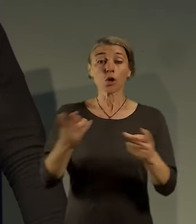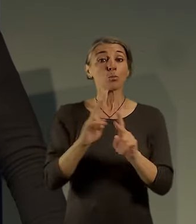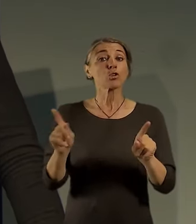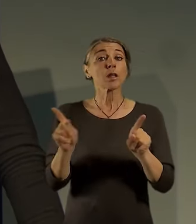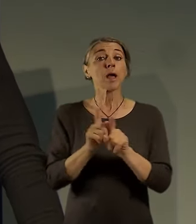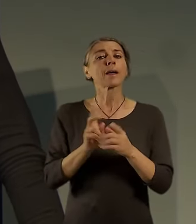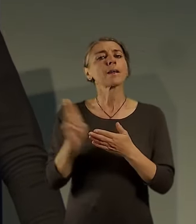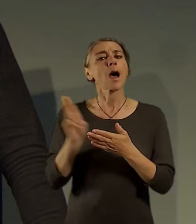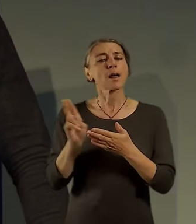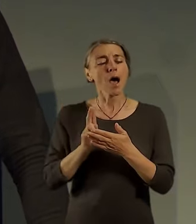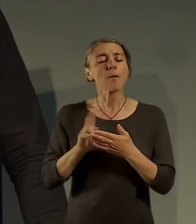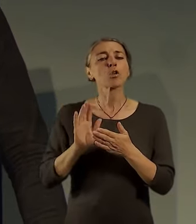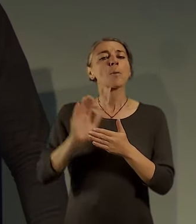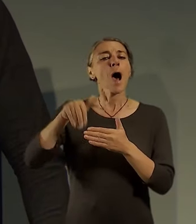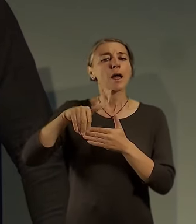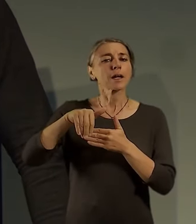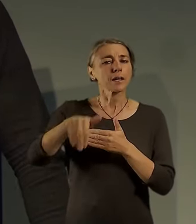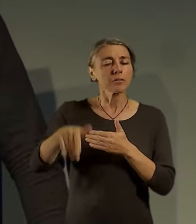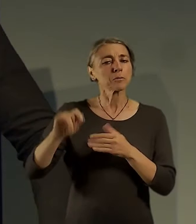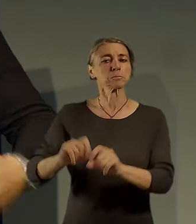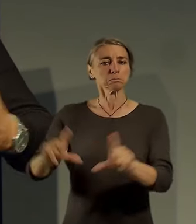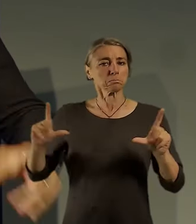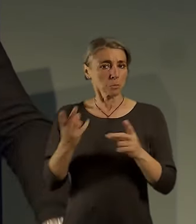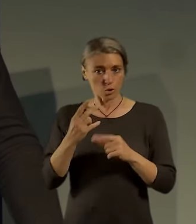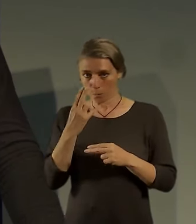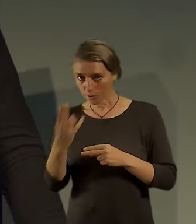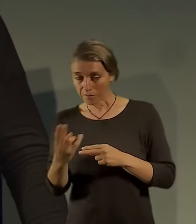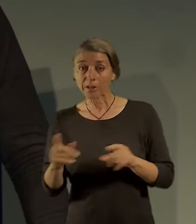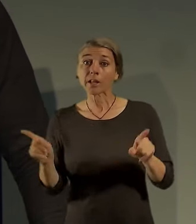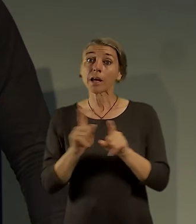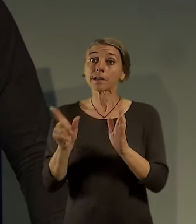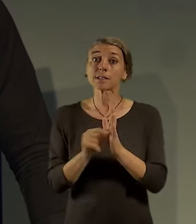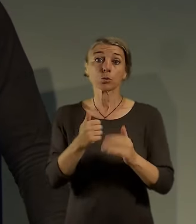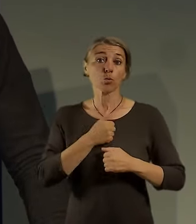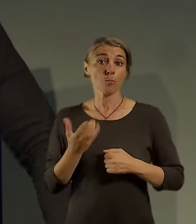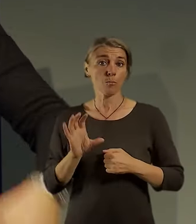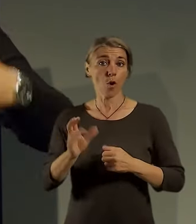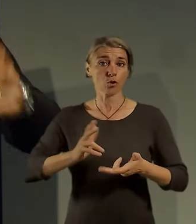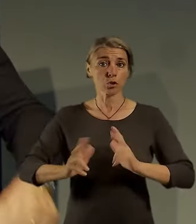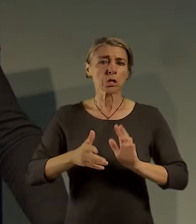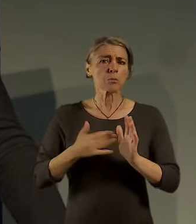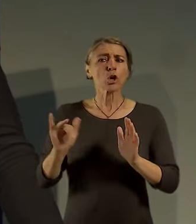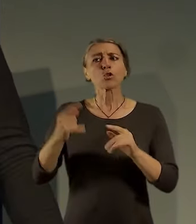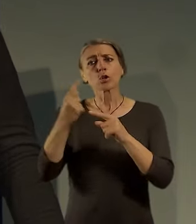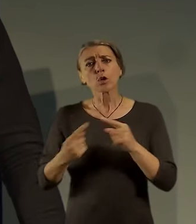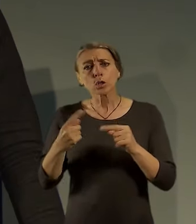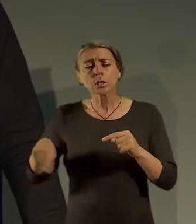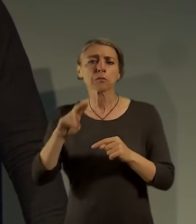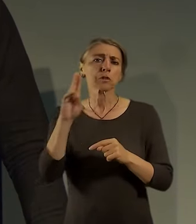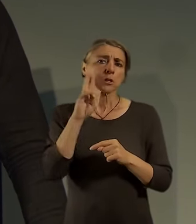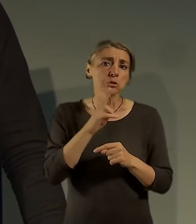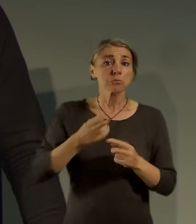záznamu. A taky jsou tlumočeny, to znamená, že pokud jste třeba nedoslýchaví a podobně, tak je vám k dispozici